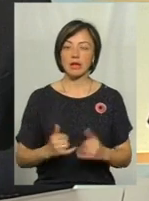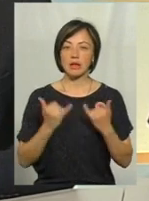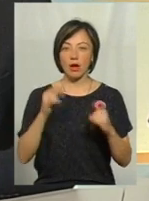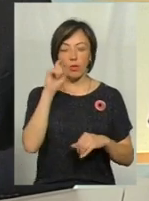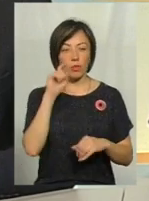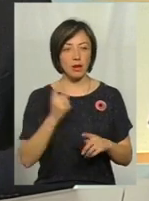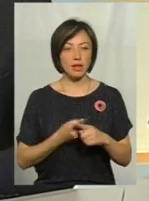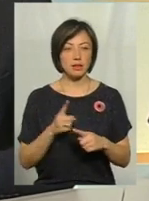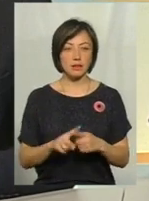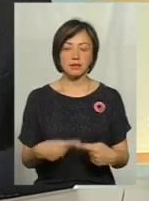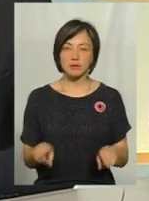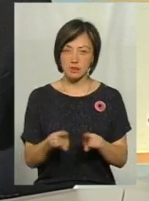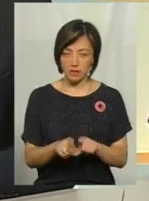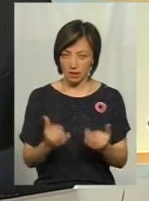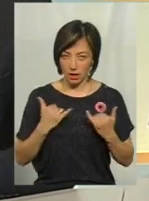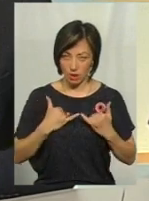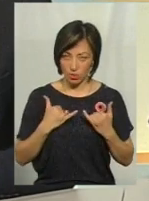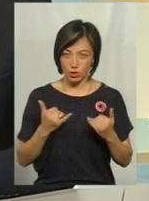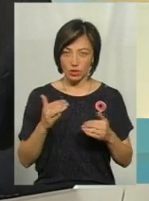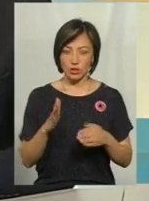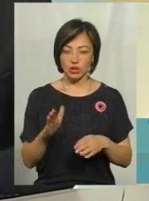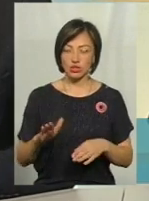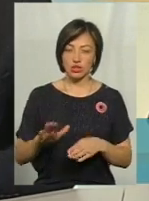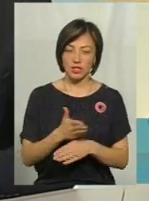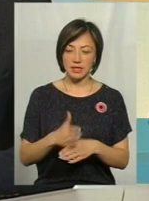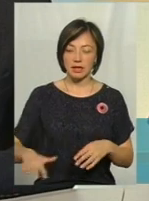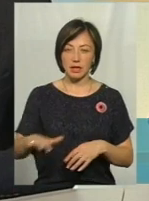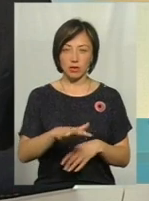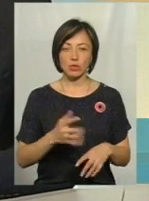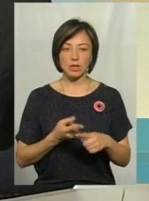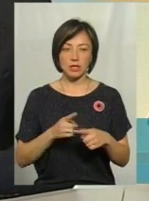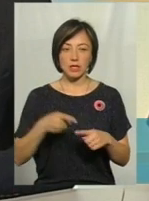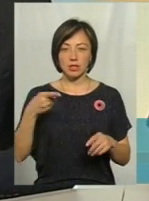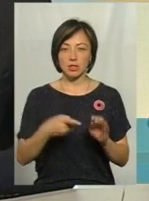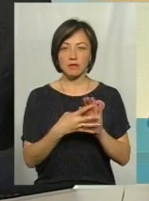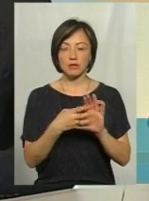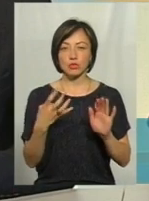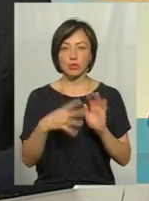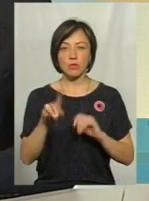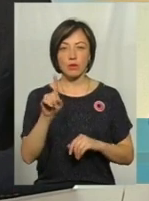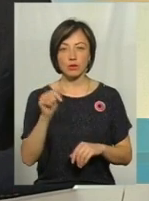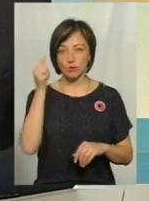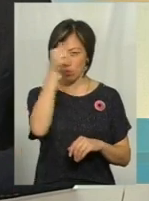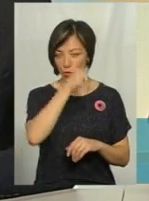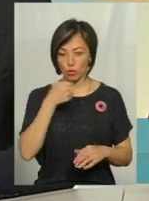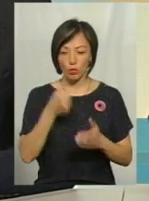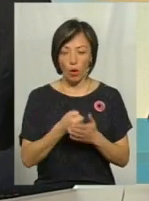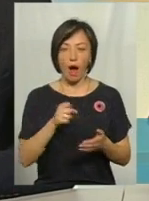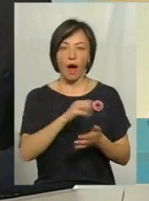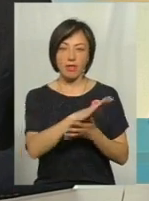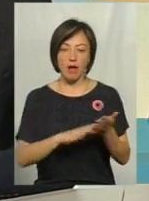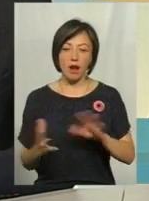для нашої частини території, це все-таки до 1941 року. А далі